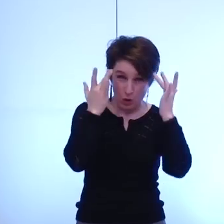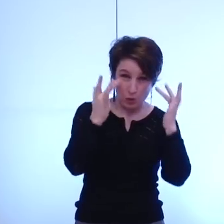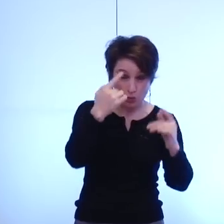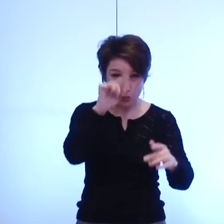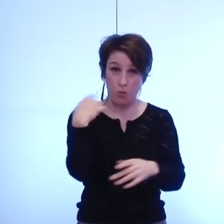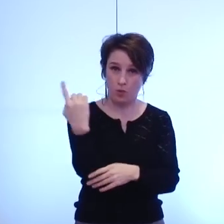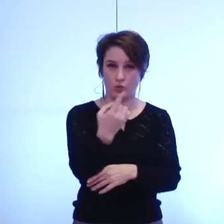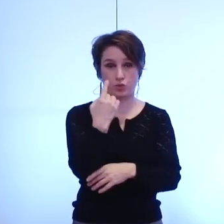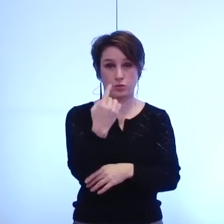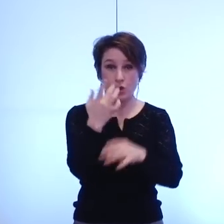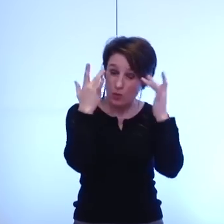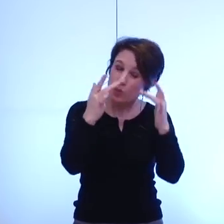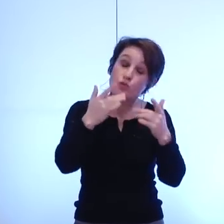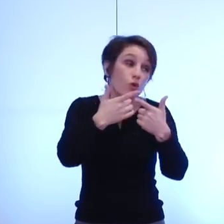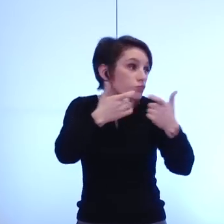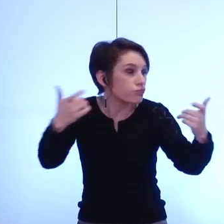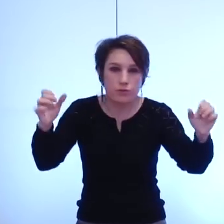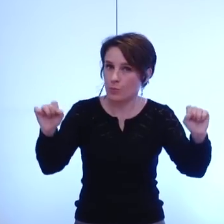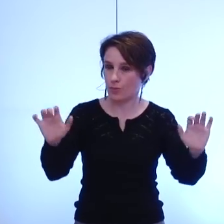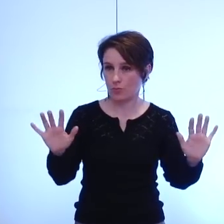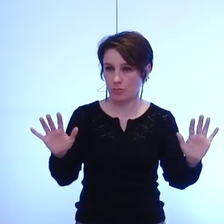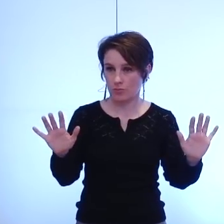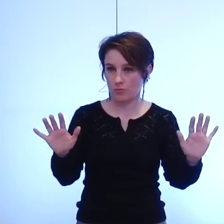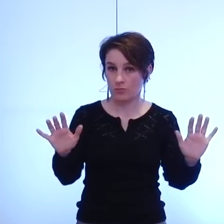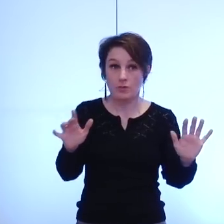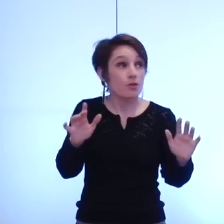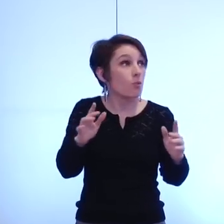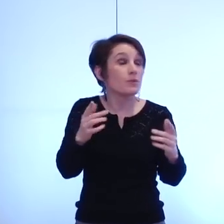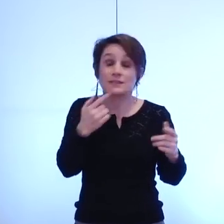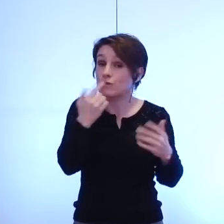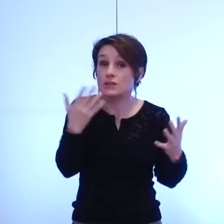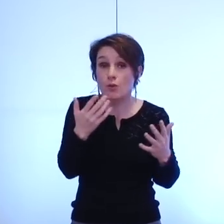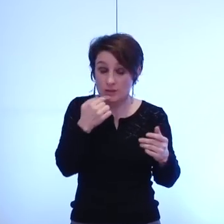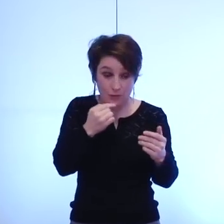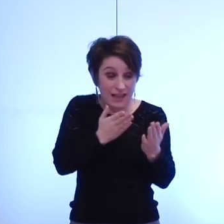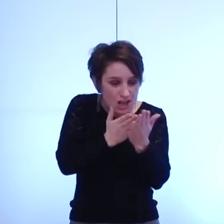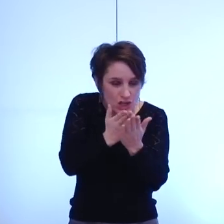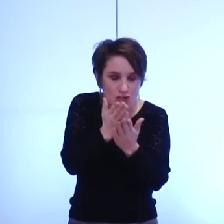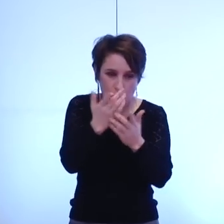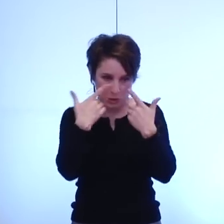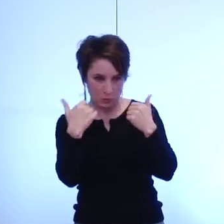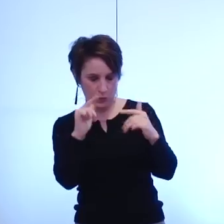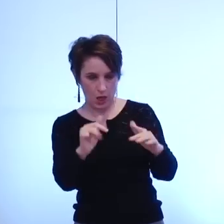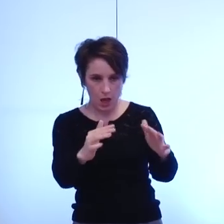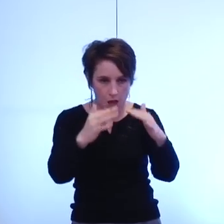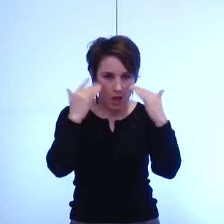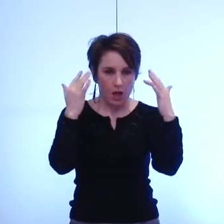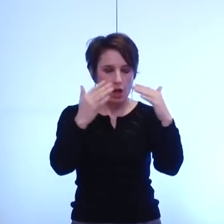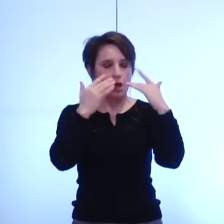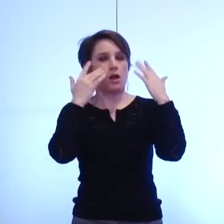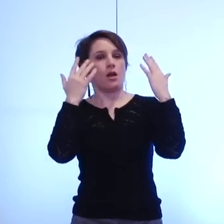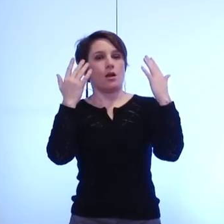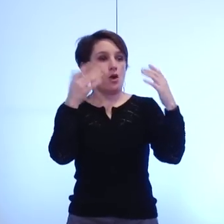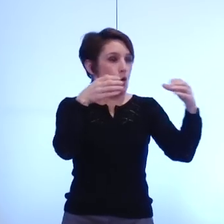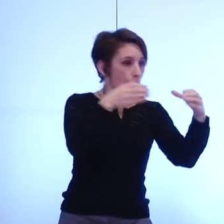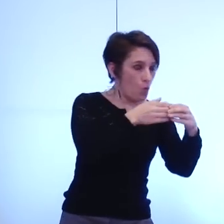tous des cultures c'est à dire tout ce qui remet du sens et du commun tout ce qui retise du lien entre les groupes